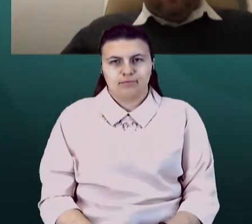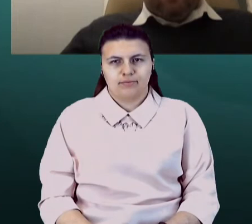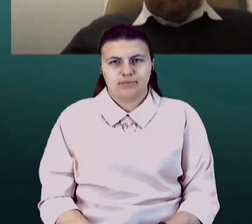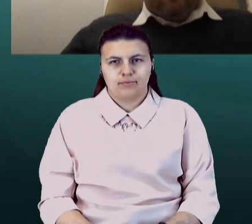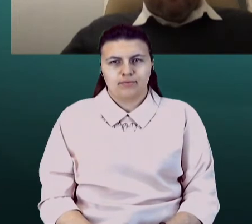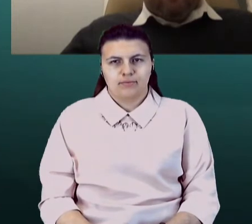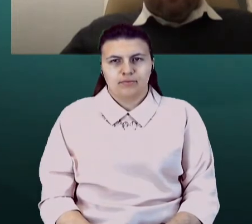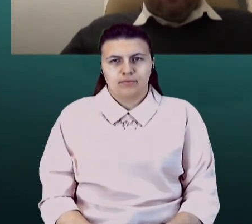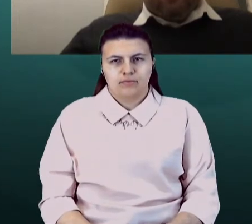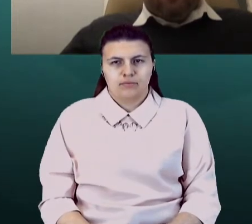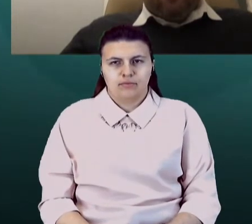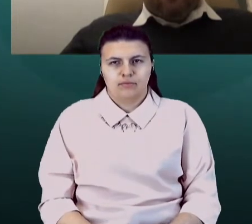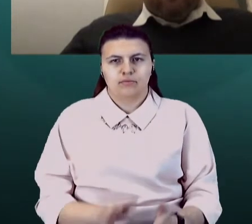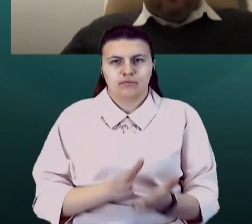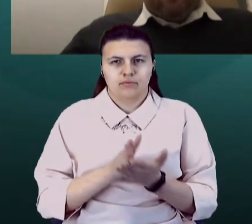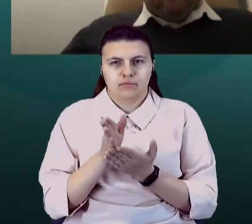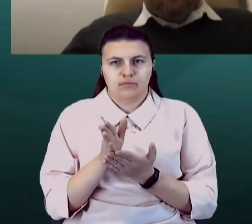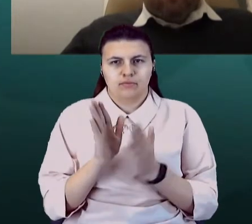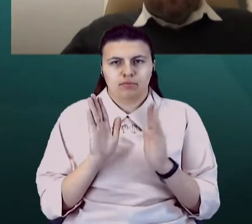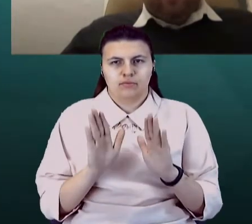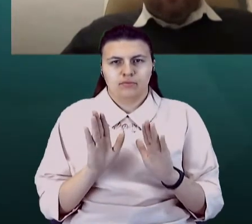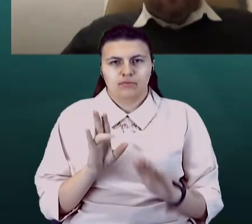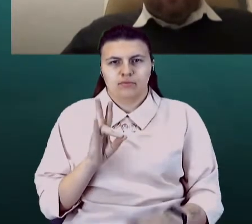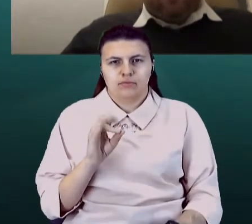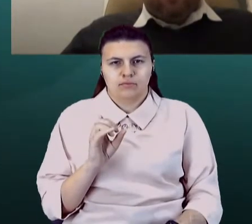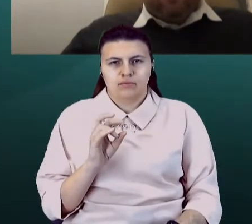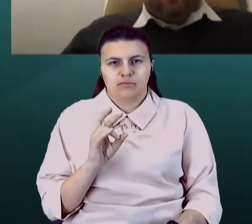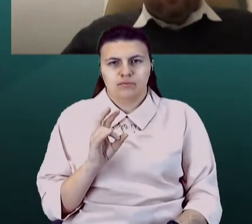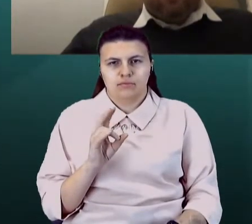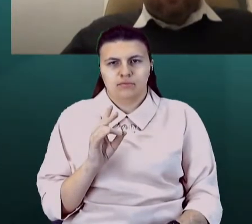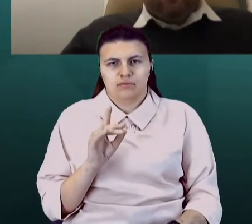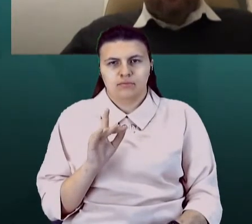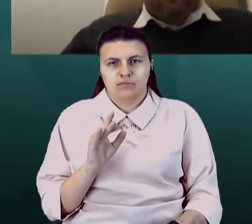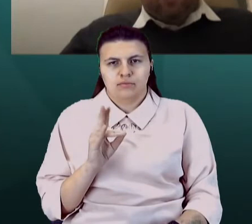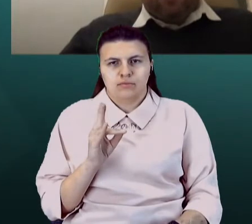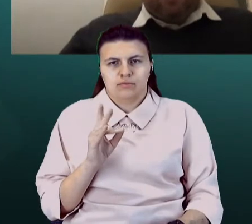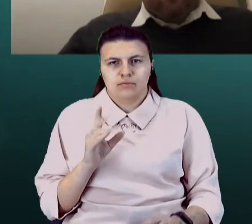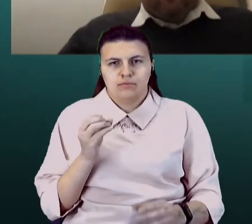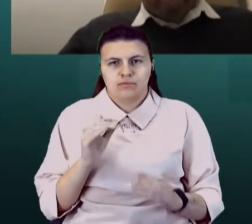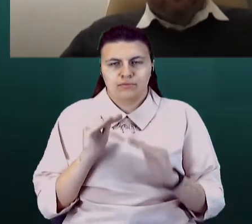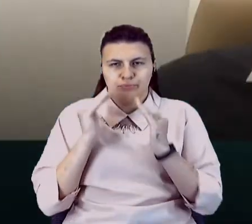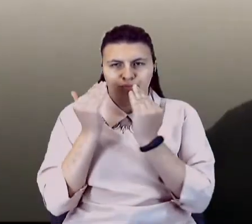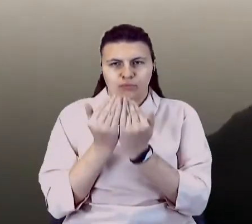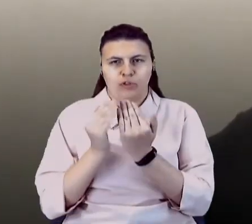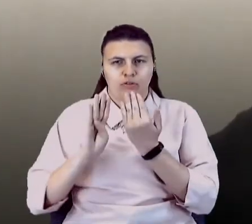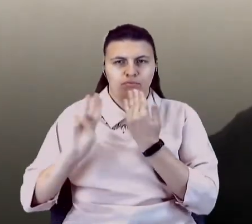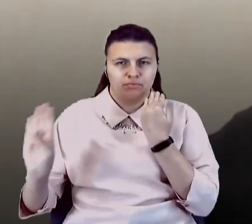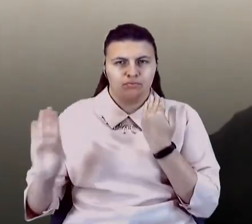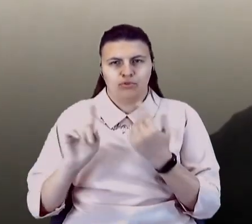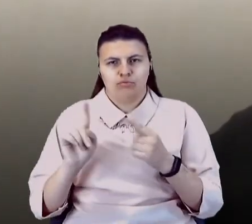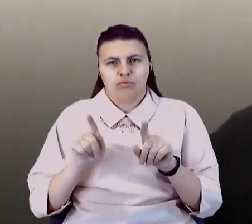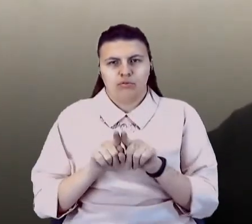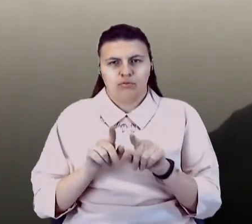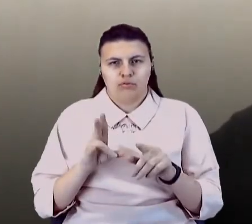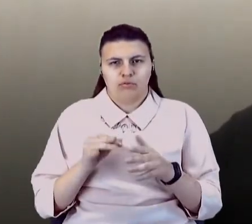І вона спрямована ще на консервацію, на ще більше розвитання, а не на його